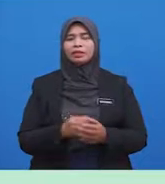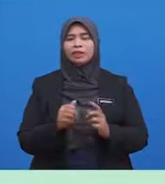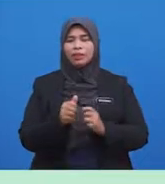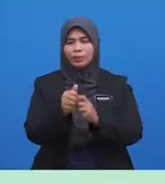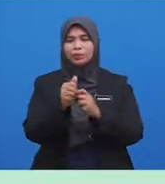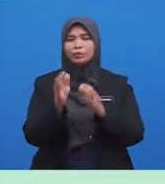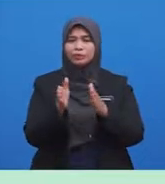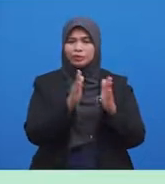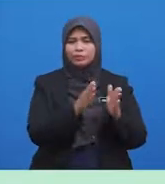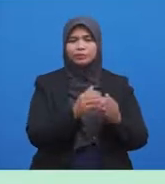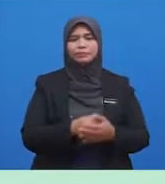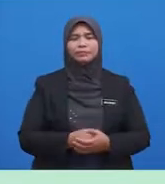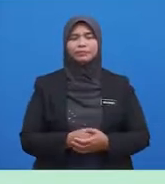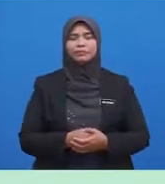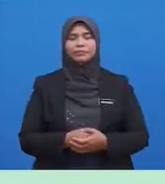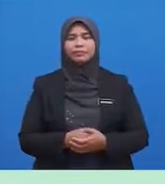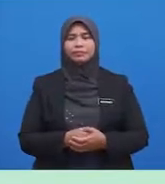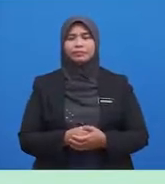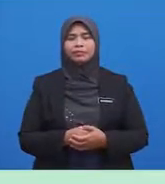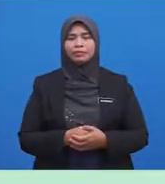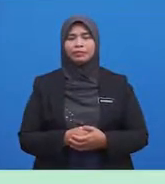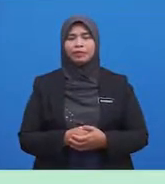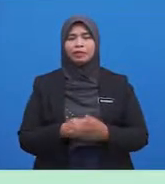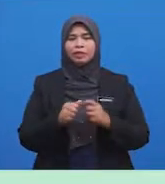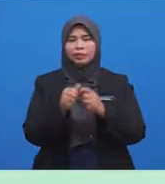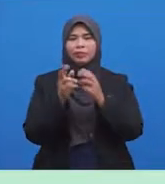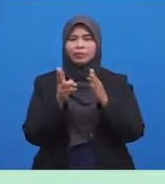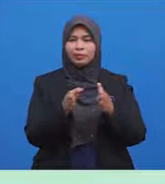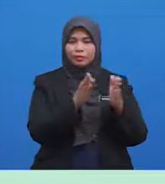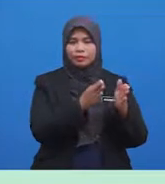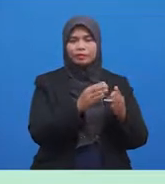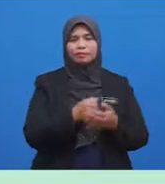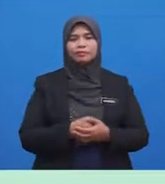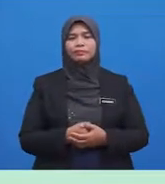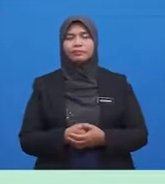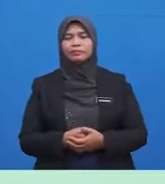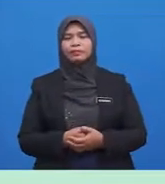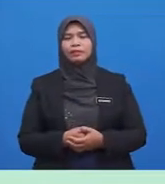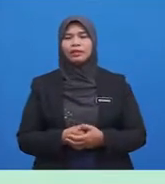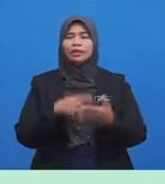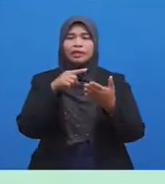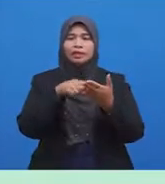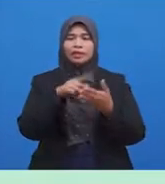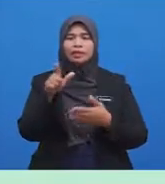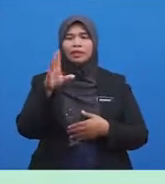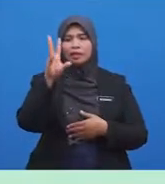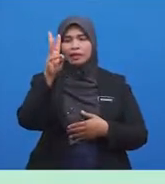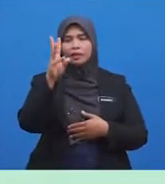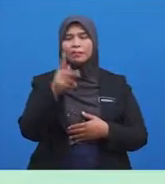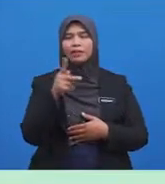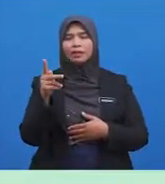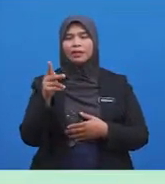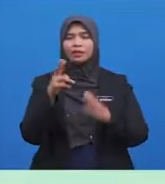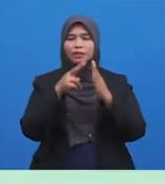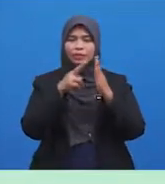Iaitu mengikut urutan Inilah enam perkara